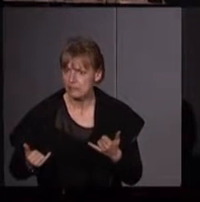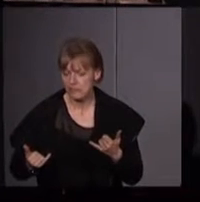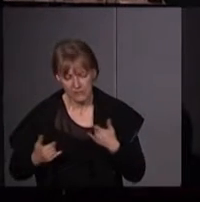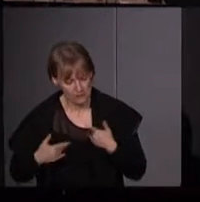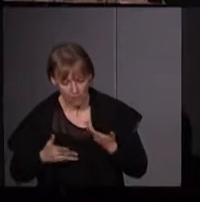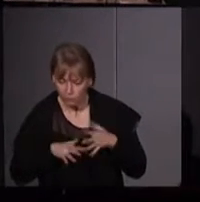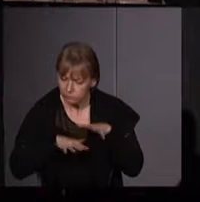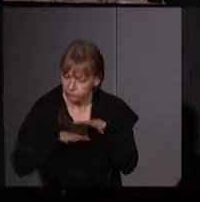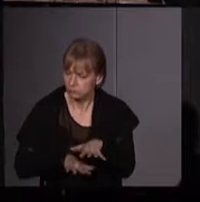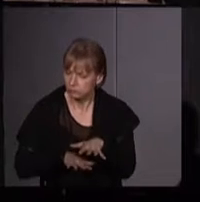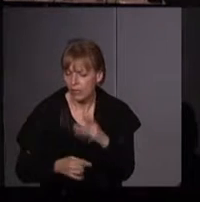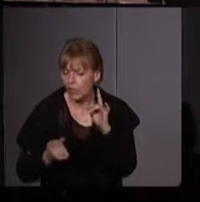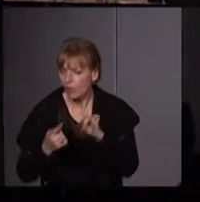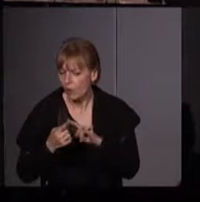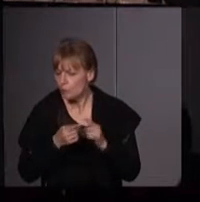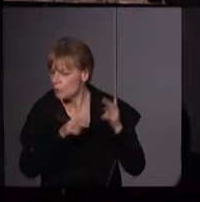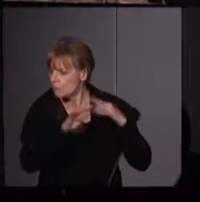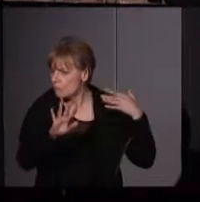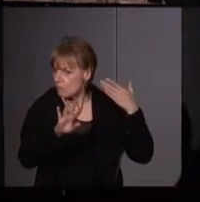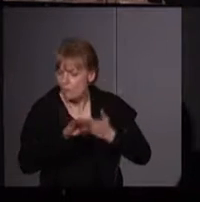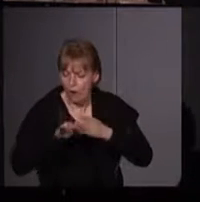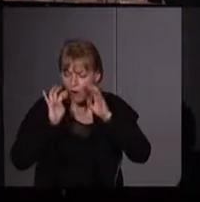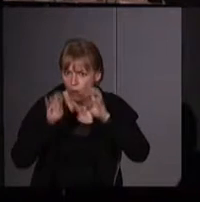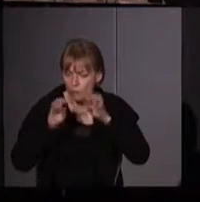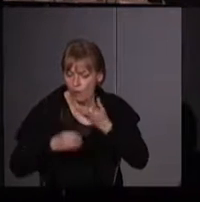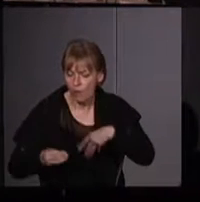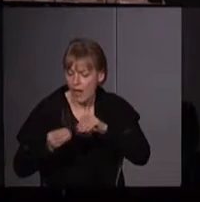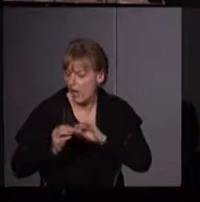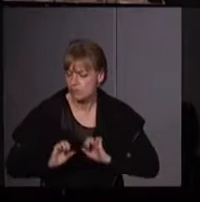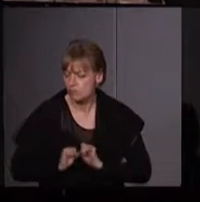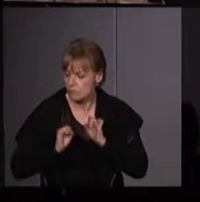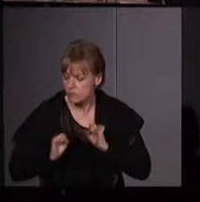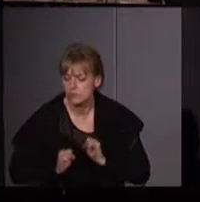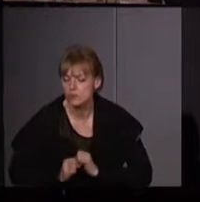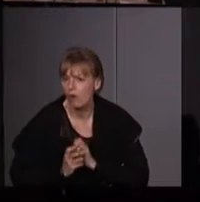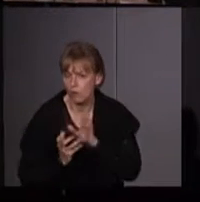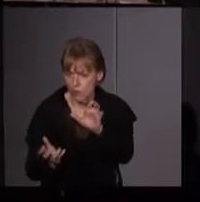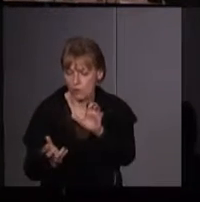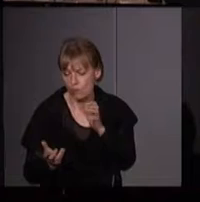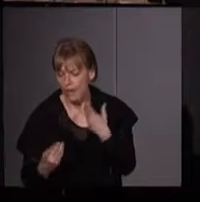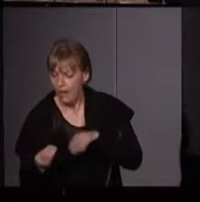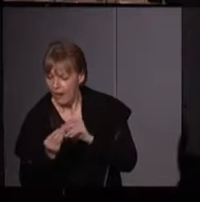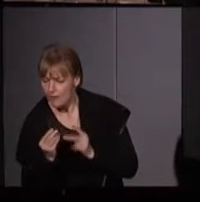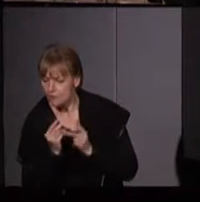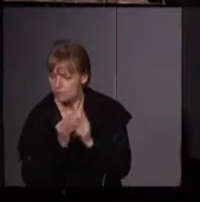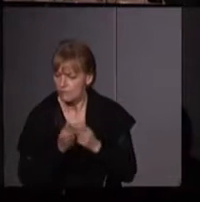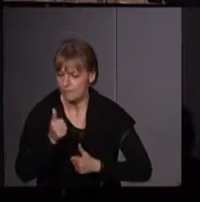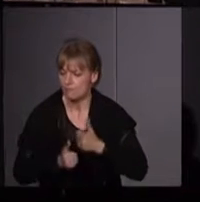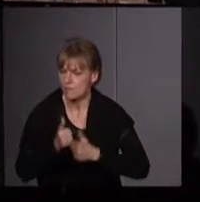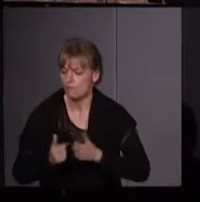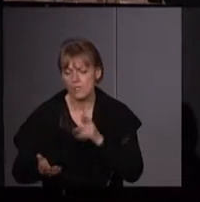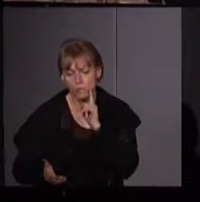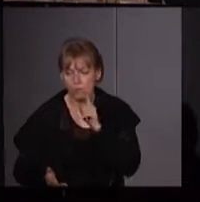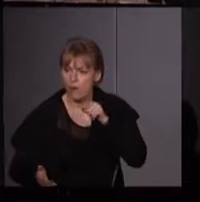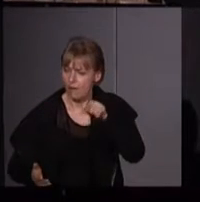pleurer nos morts et pour hurler notre rage et pour défier le Pentagone parce qu'il est le